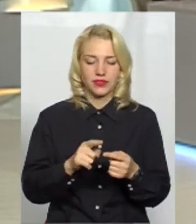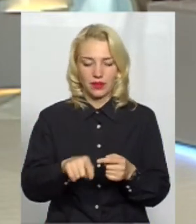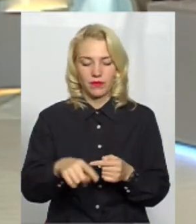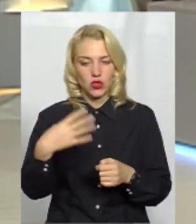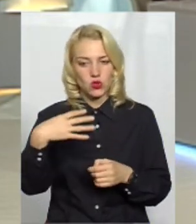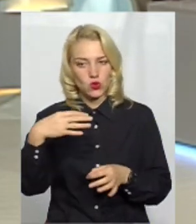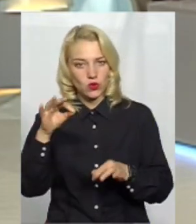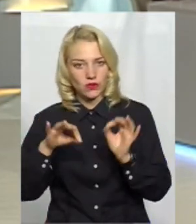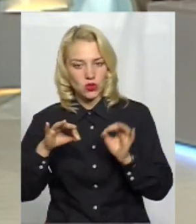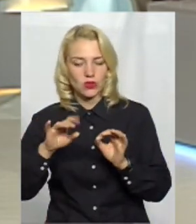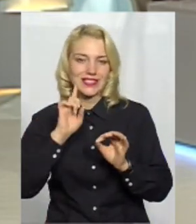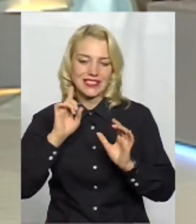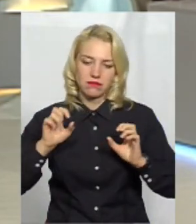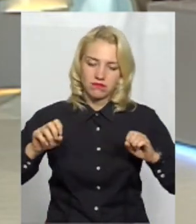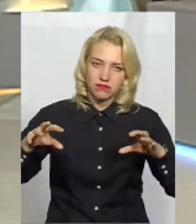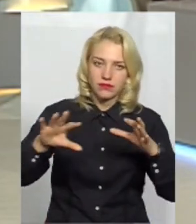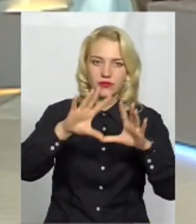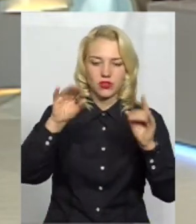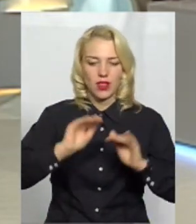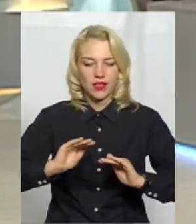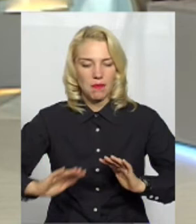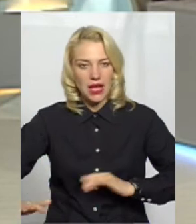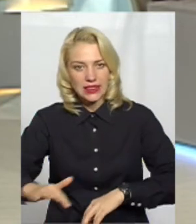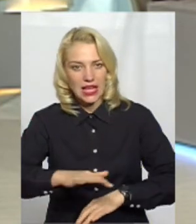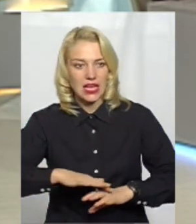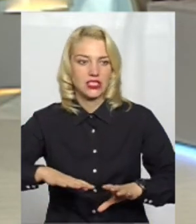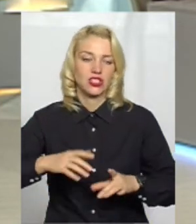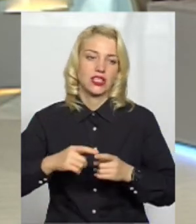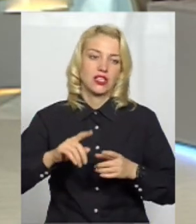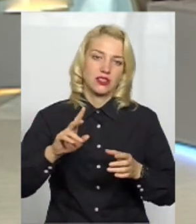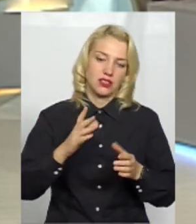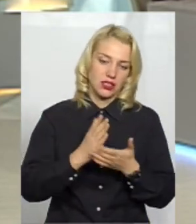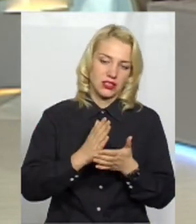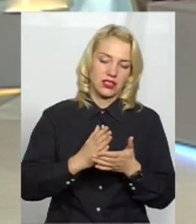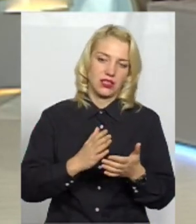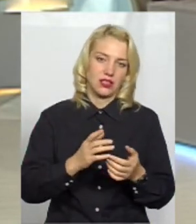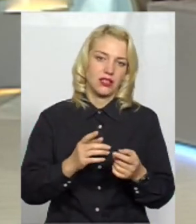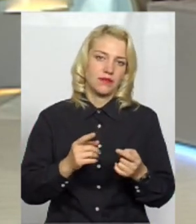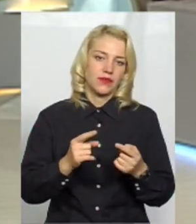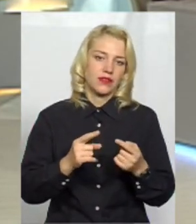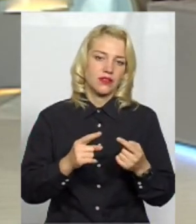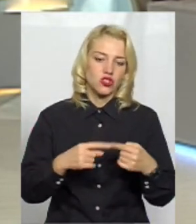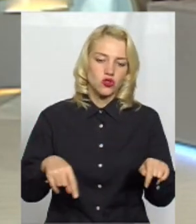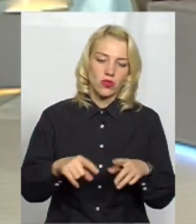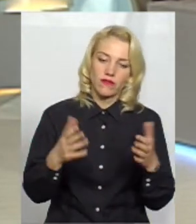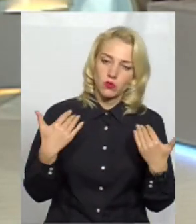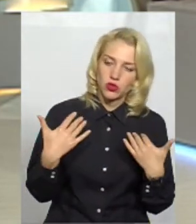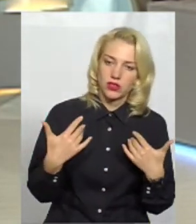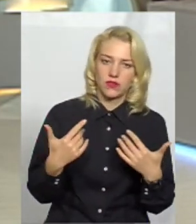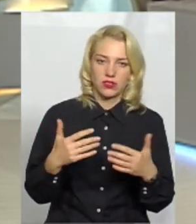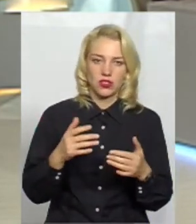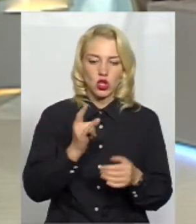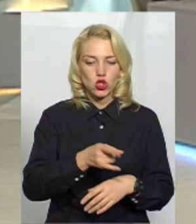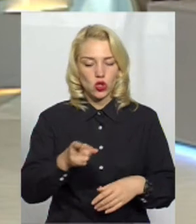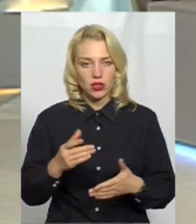забудови, чи скільки, стільки-то зелених зон, стільки-то дитячий майданчик займе, там зона відпочинку, гостєвий майданчик, стоянка. А